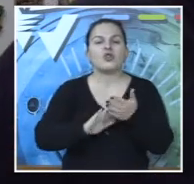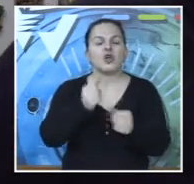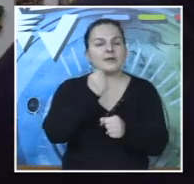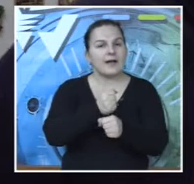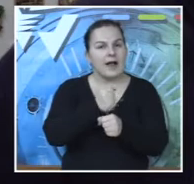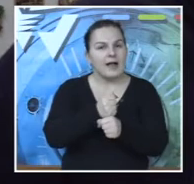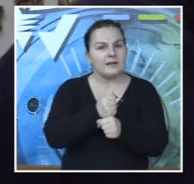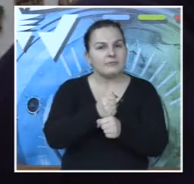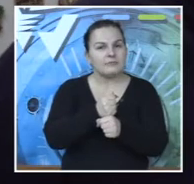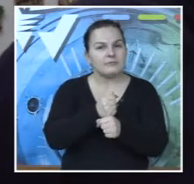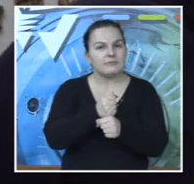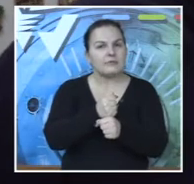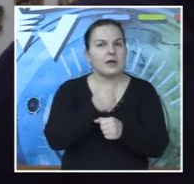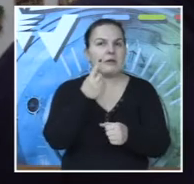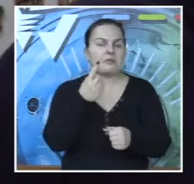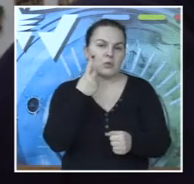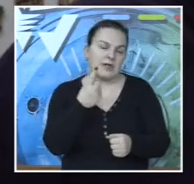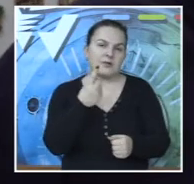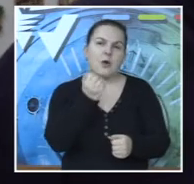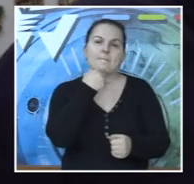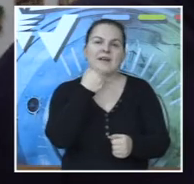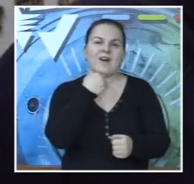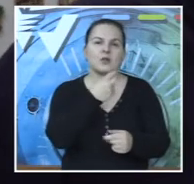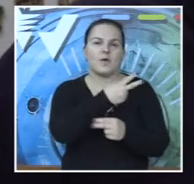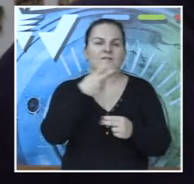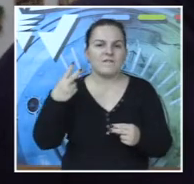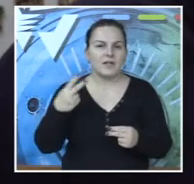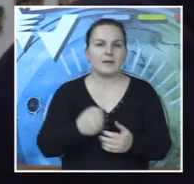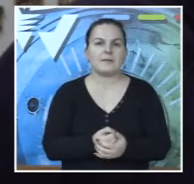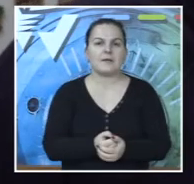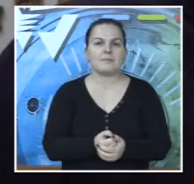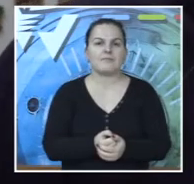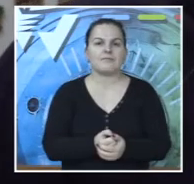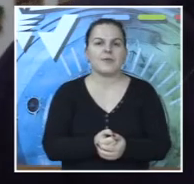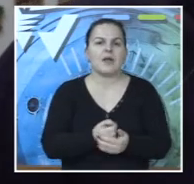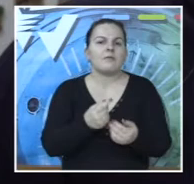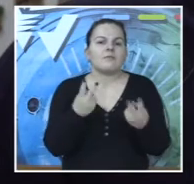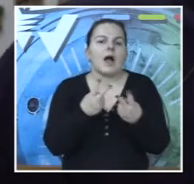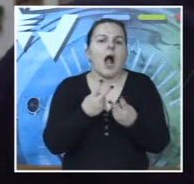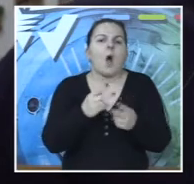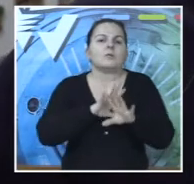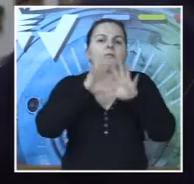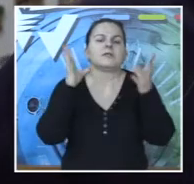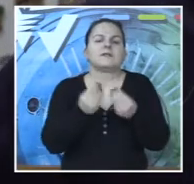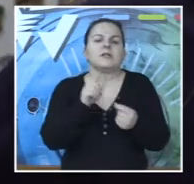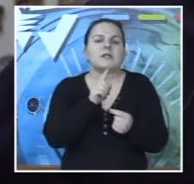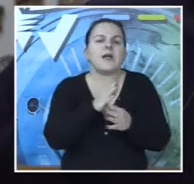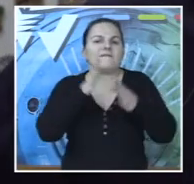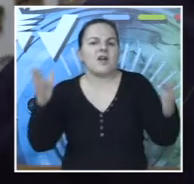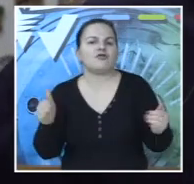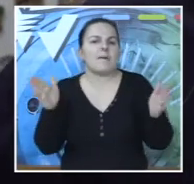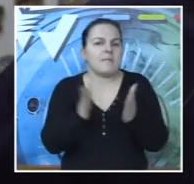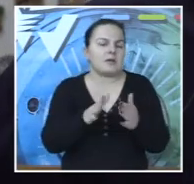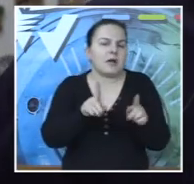Ja sam počeo da radi, počeo sam da radim u jednoj privatnoj firmi. Hvala to bila koji svima ostali,